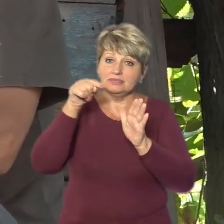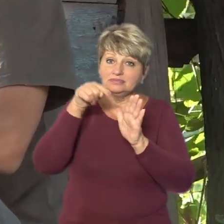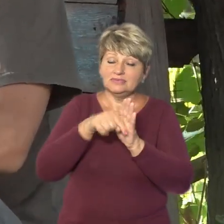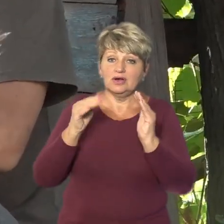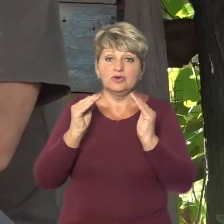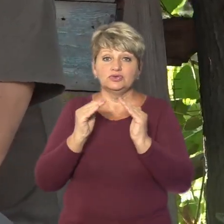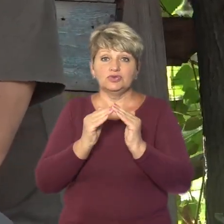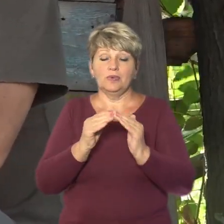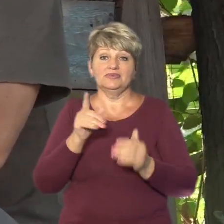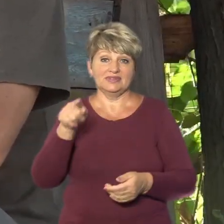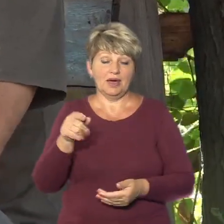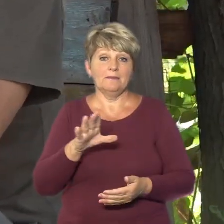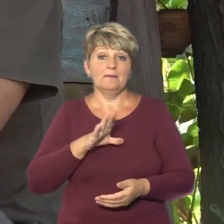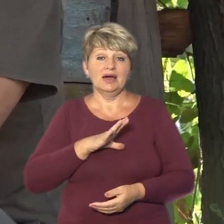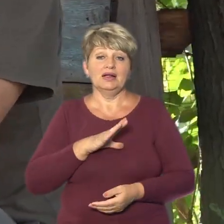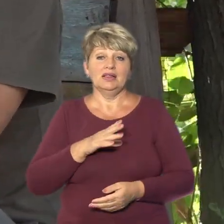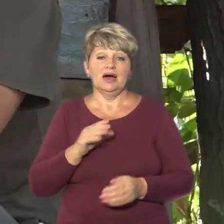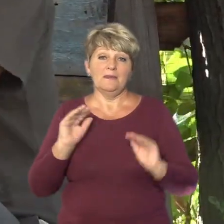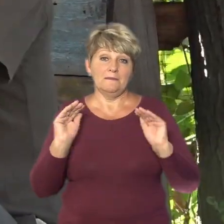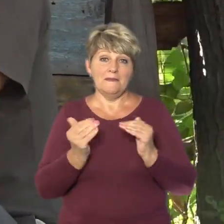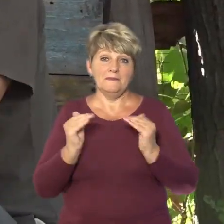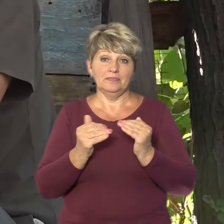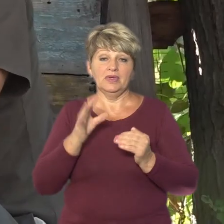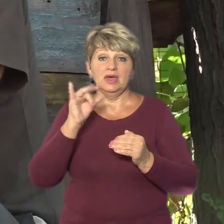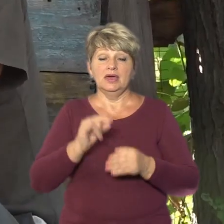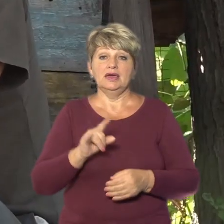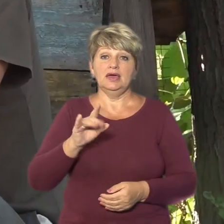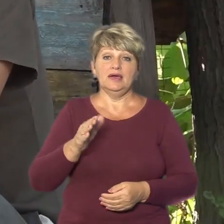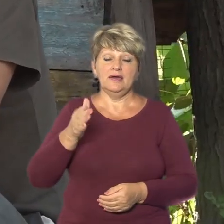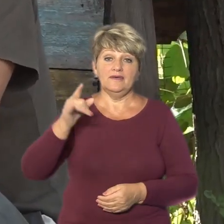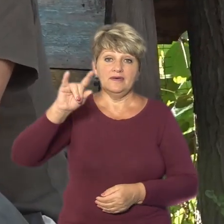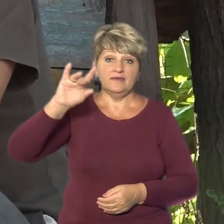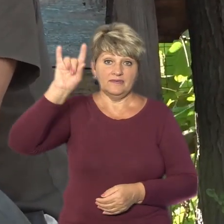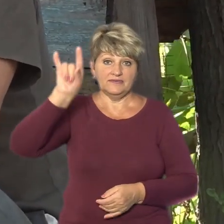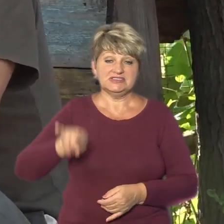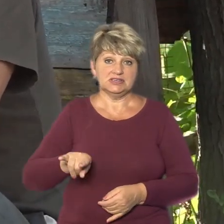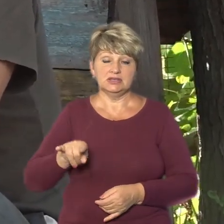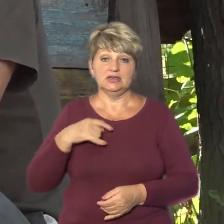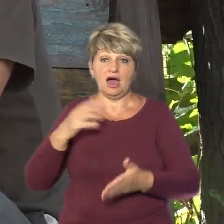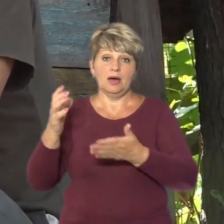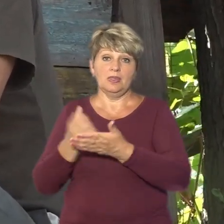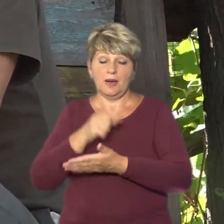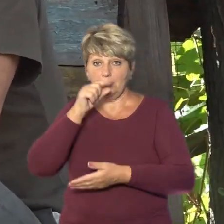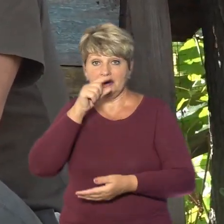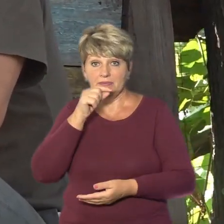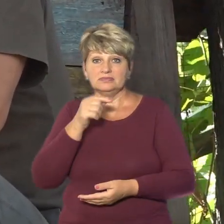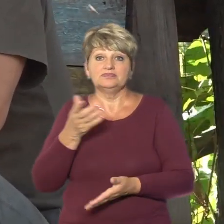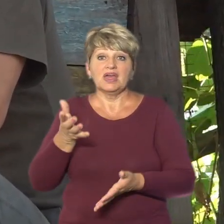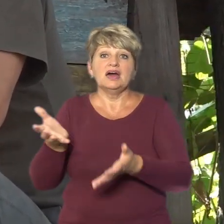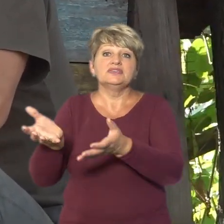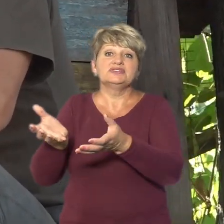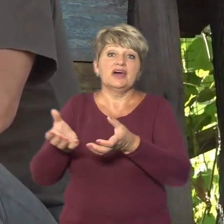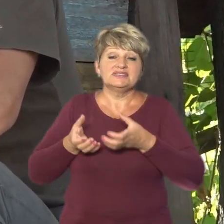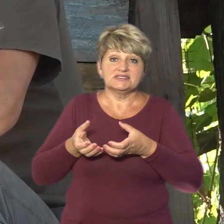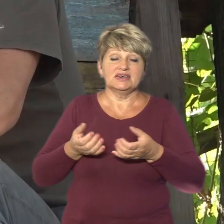Там станція, полустанок такий. І прямо в стіні будинку знайшов і обжив. Їх достати туди